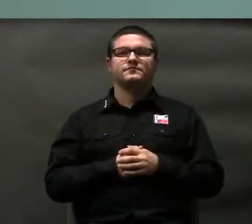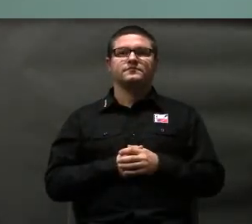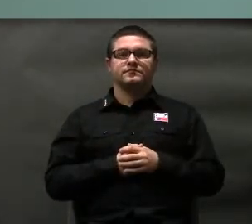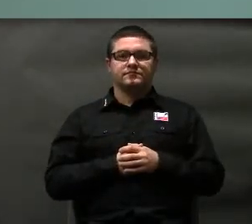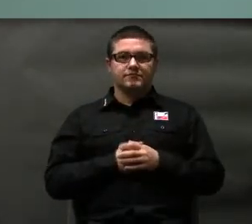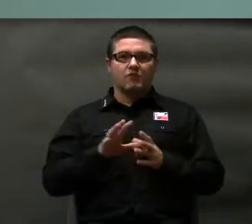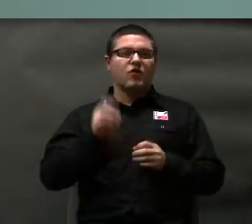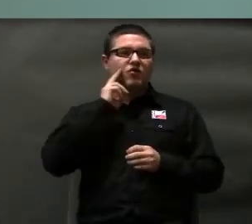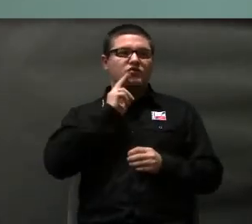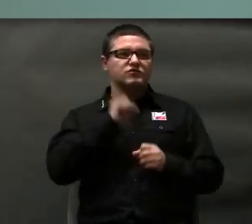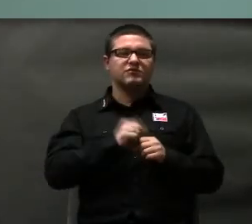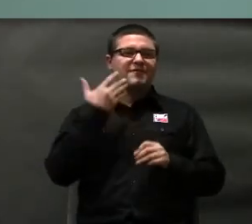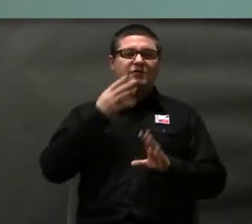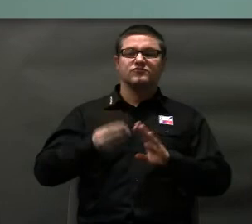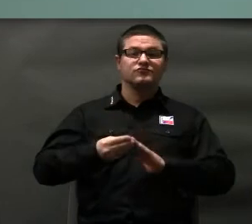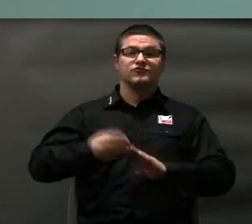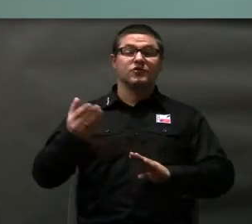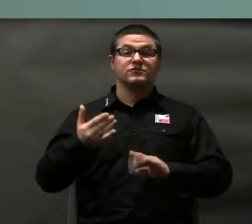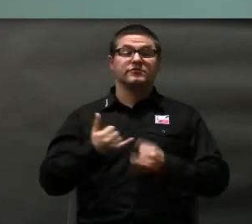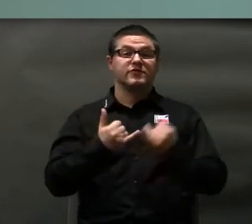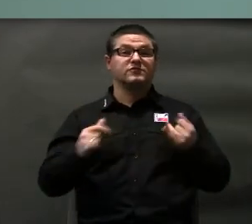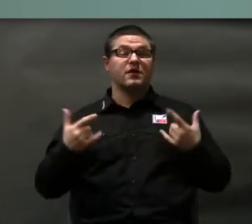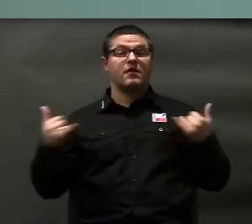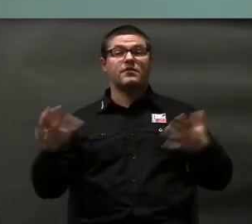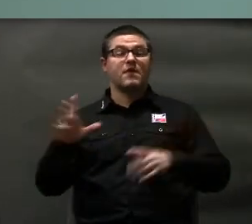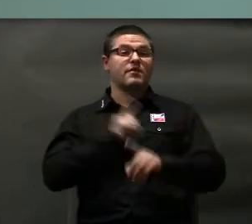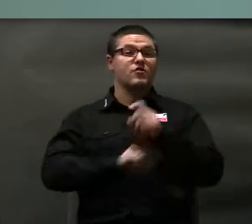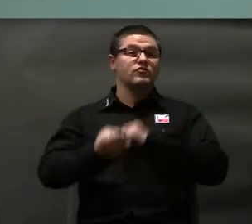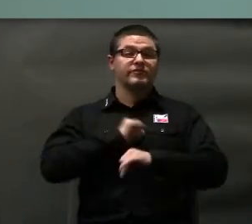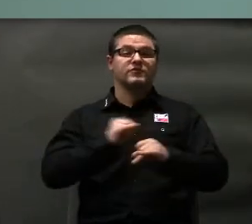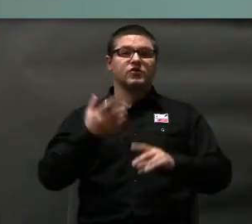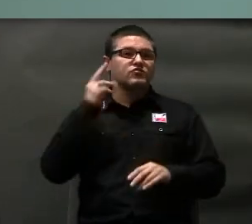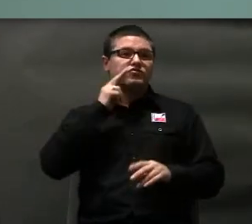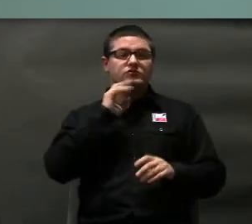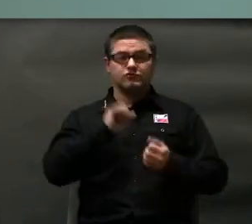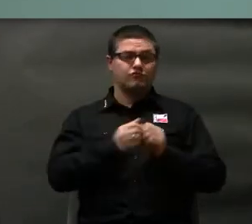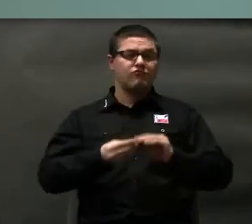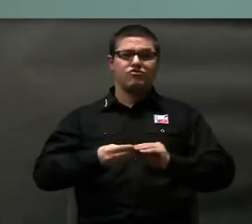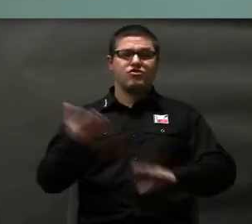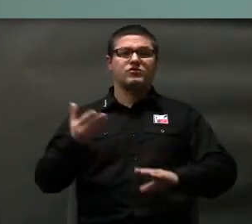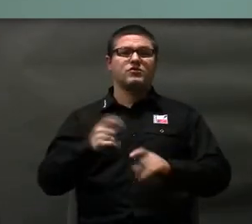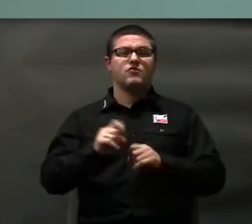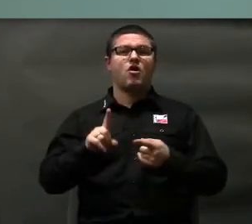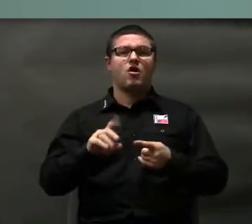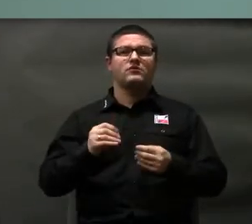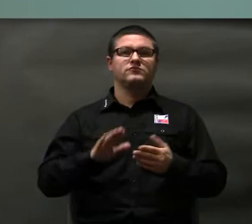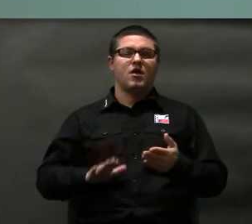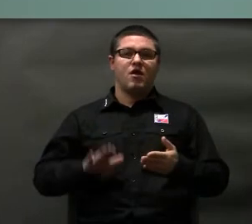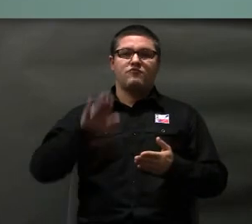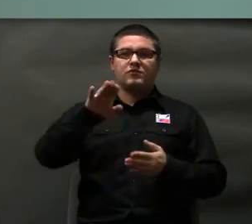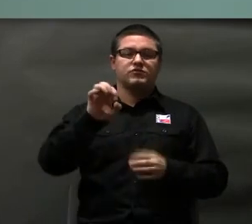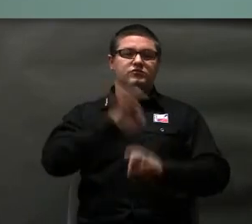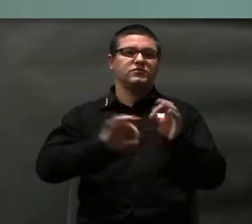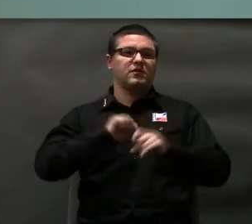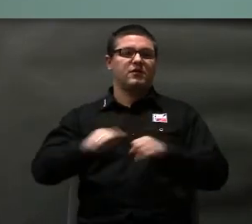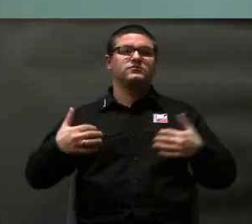bo głusi są strasznie drodzy. W odróżnieniu od osób z innymi niepełnosprawnościami głusi są drodzy, bo podjazd zbuduje się raz i